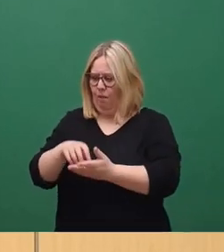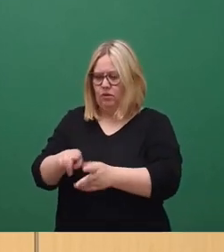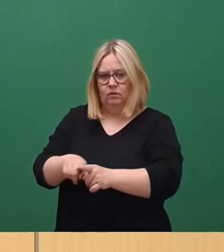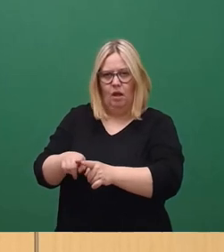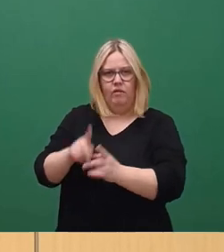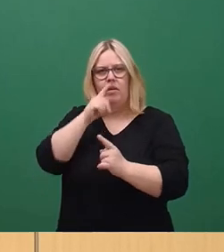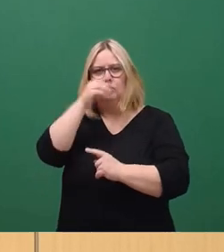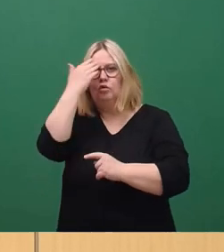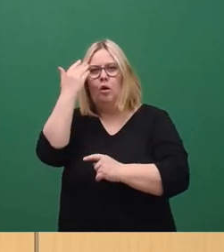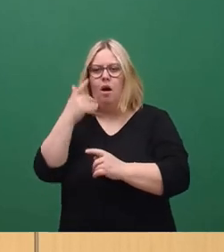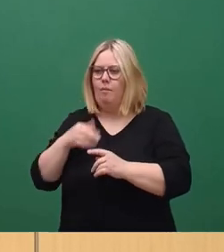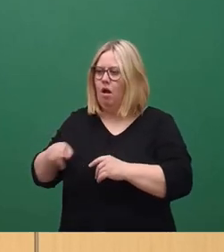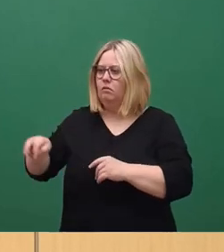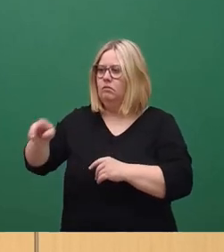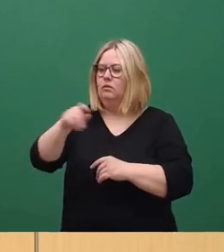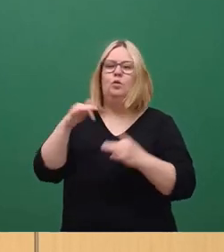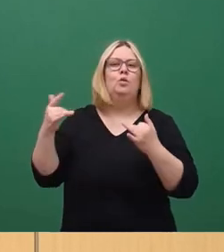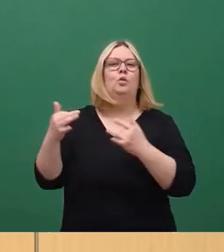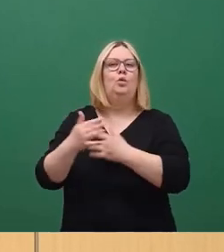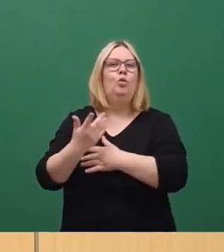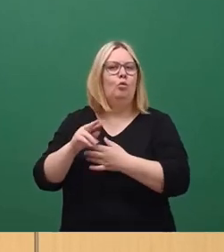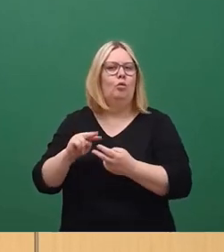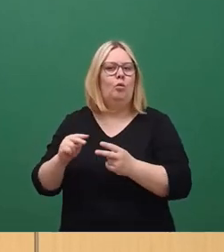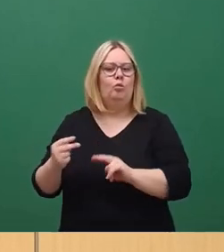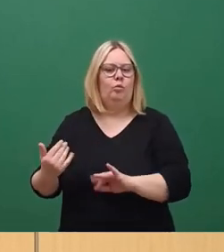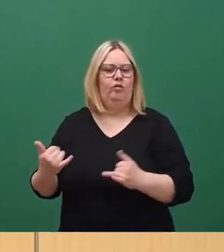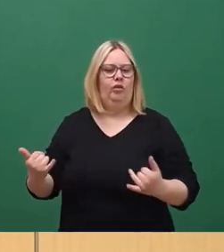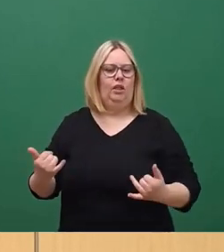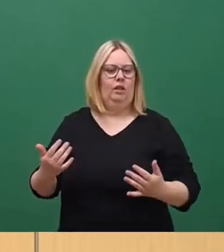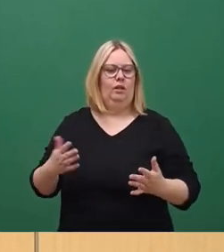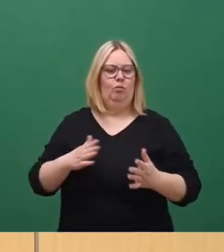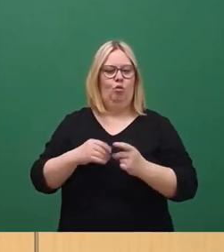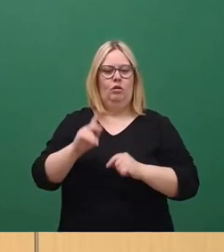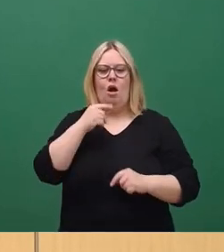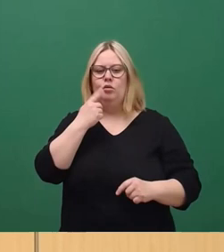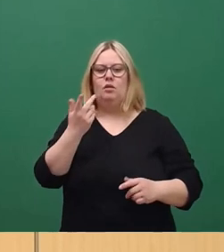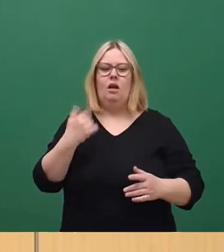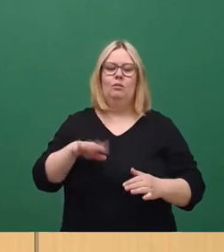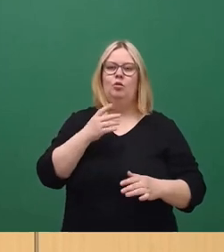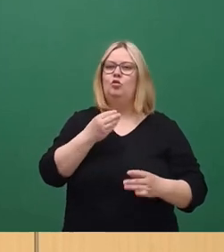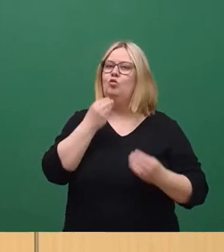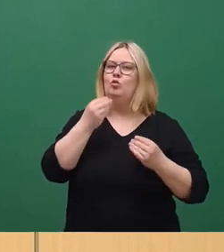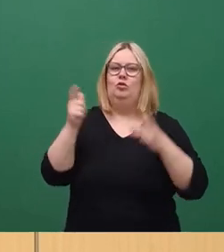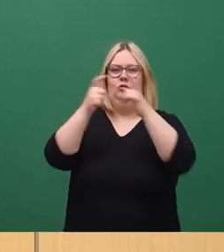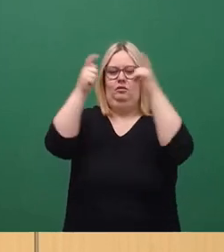dorthin und schauen Sie mal an, was die Begrünung mit diesem Platz macht. Erstens mal Ihre beklagten WBS 70 oder die umstrittenen WBS 70-Fassaden sind gar nicht mehr